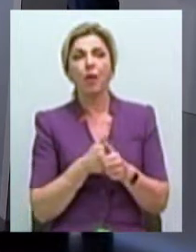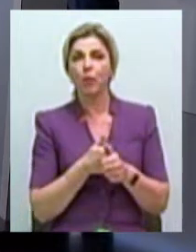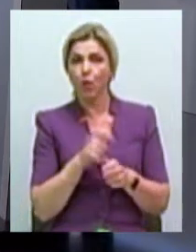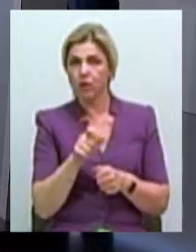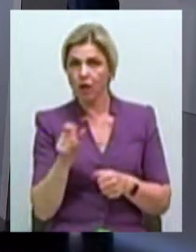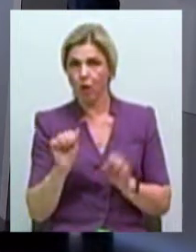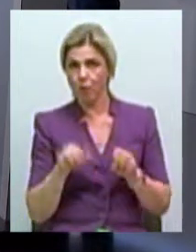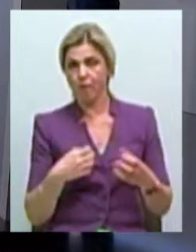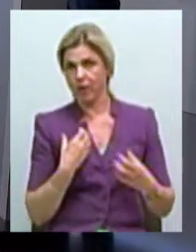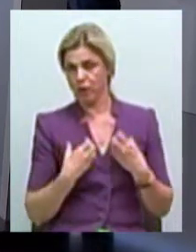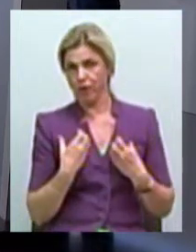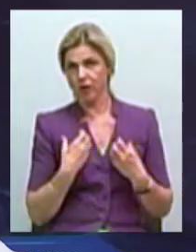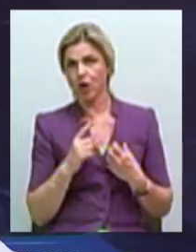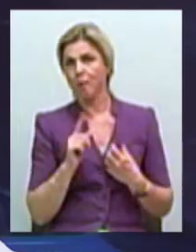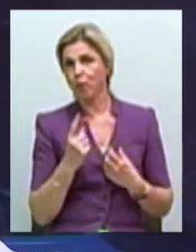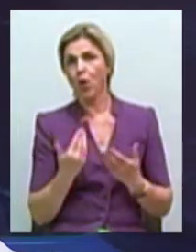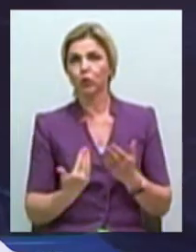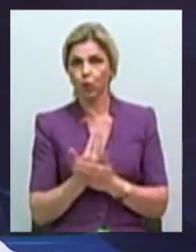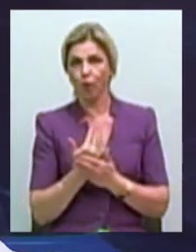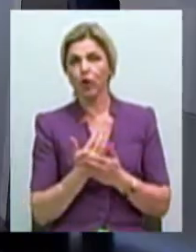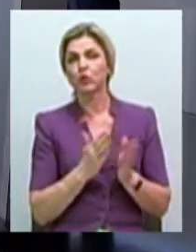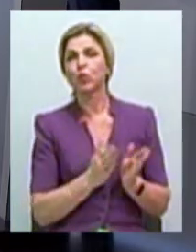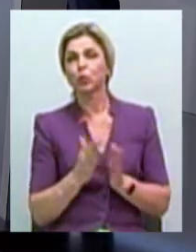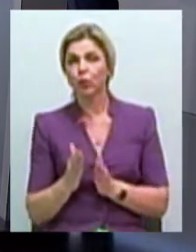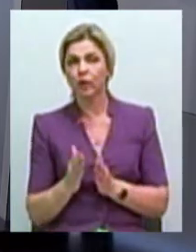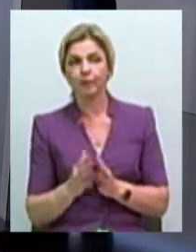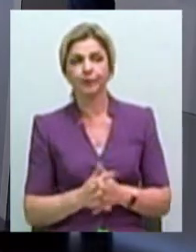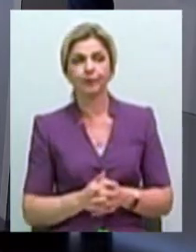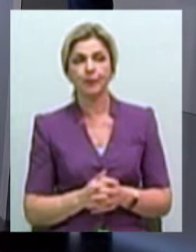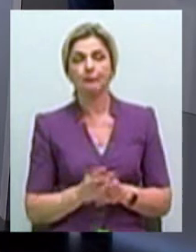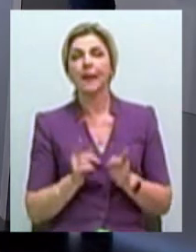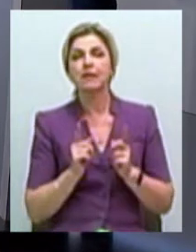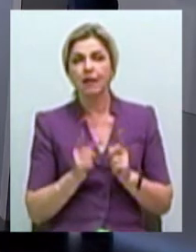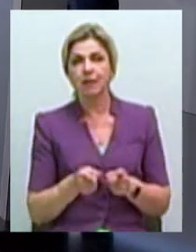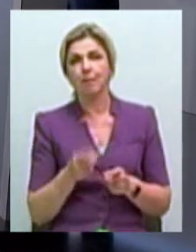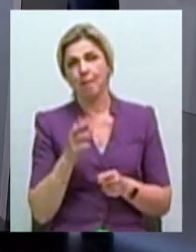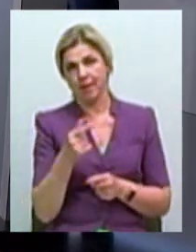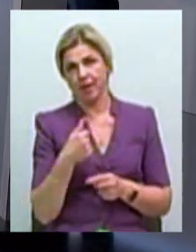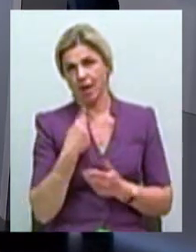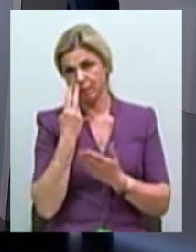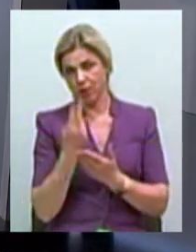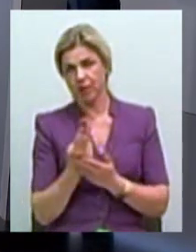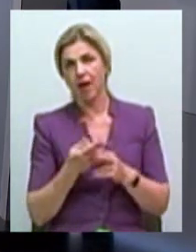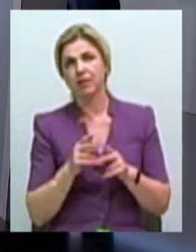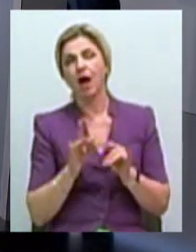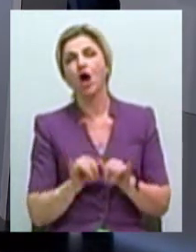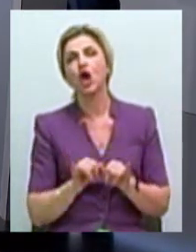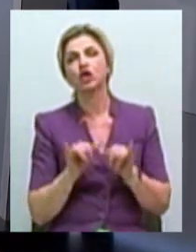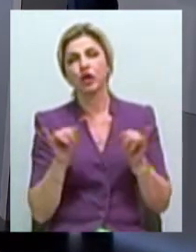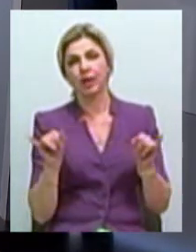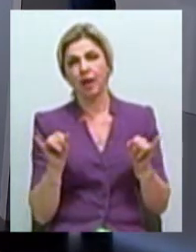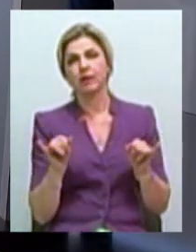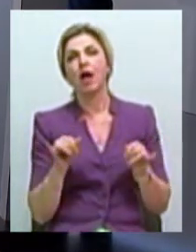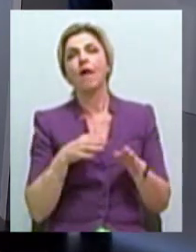хвилюваться, от створения новой структуры. На самом деле я бы рассматривал это как раз как расширение в